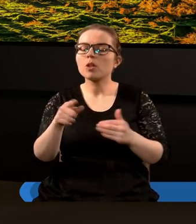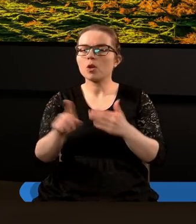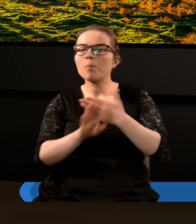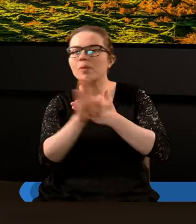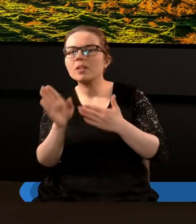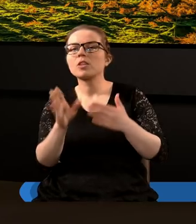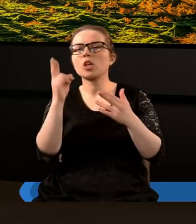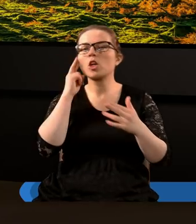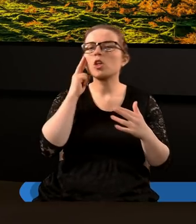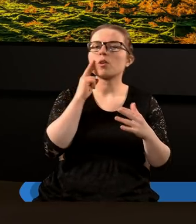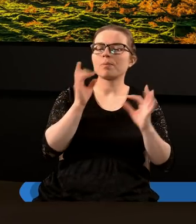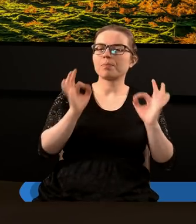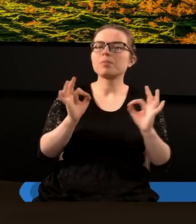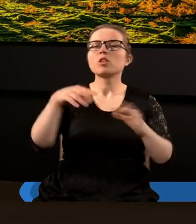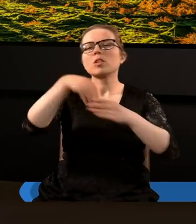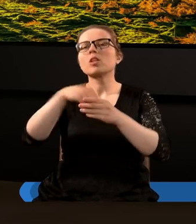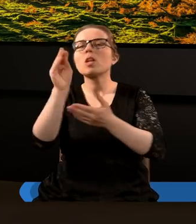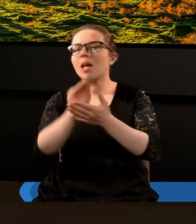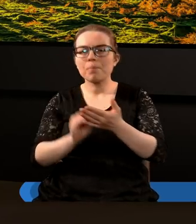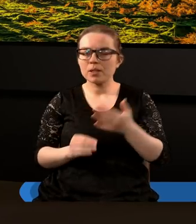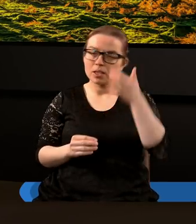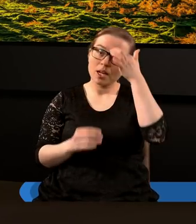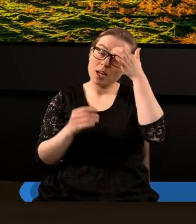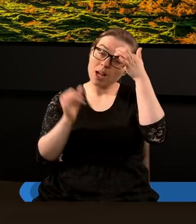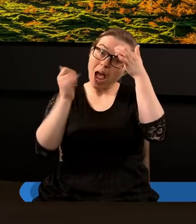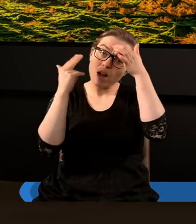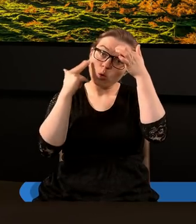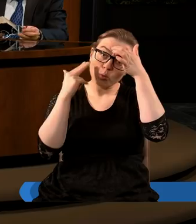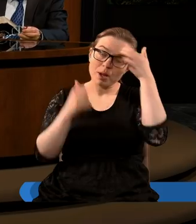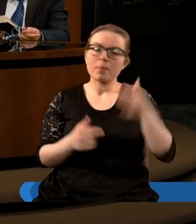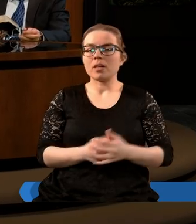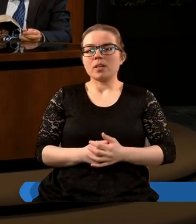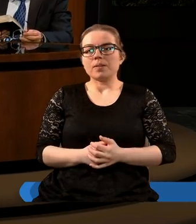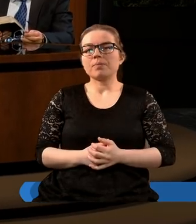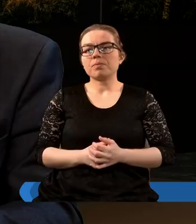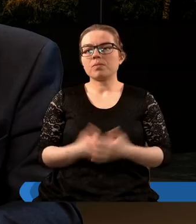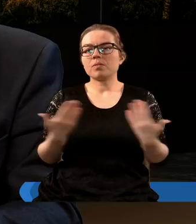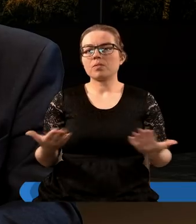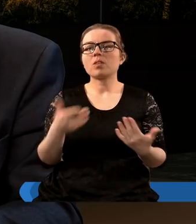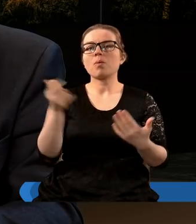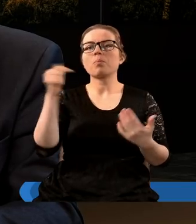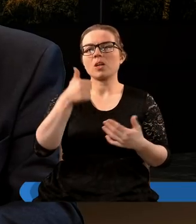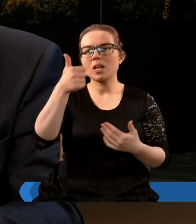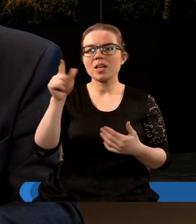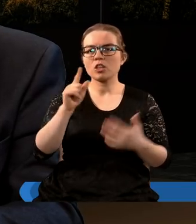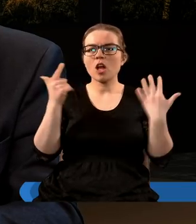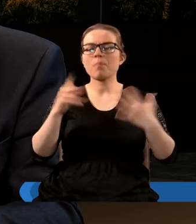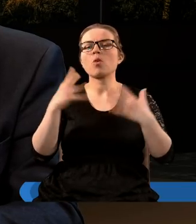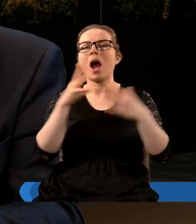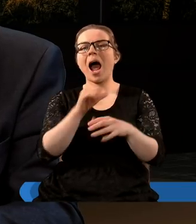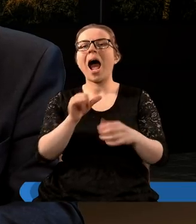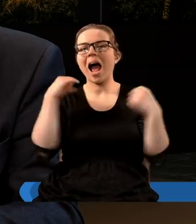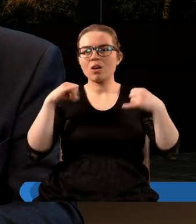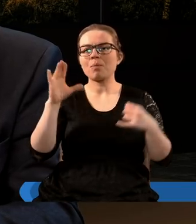też przedstawić, co rzeczywiście w tym wersetcie jest napisane, jak to rozumiemy. I przyszedł jeden z siedmiu aniołów